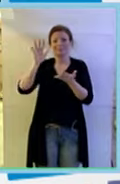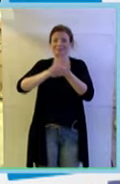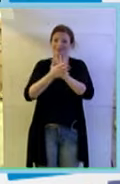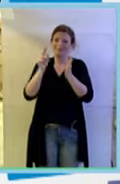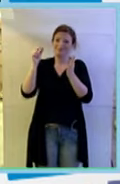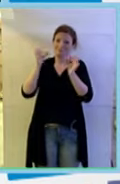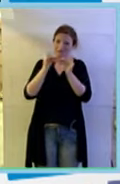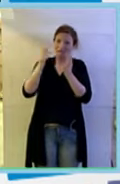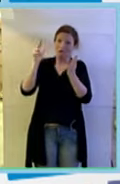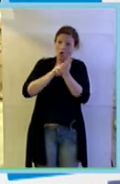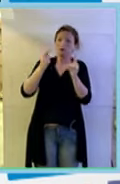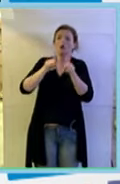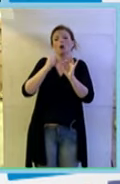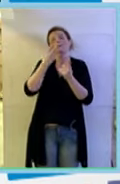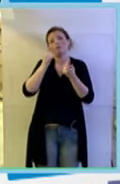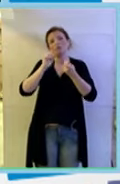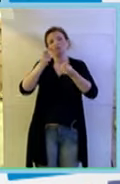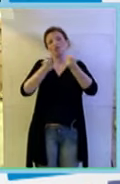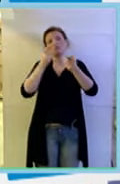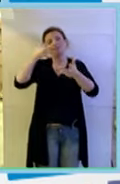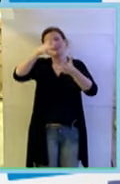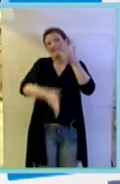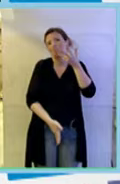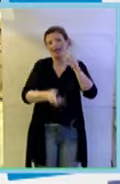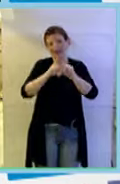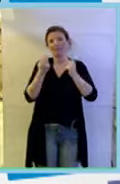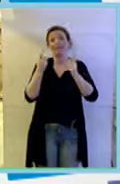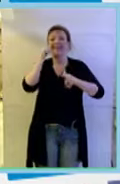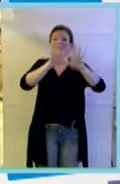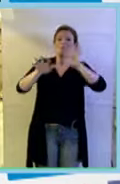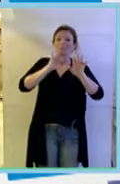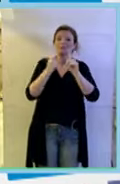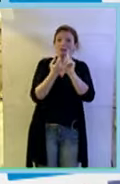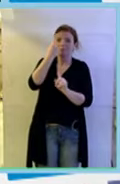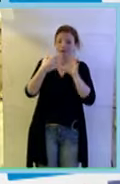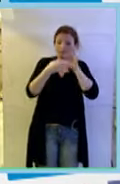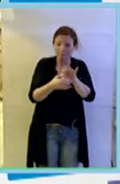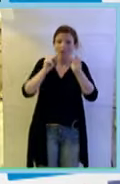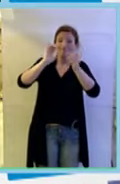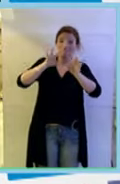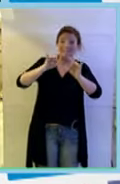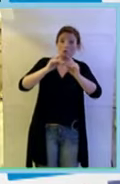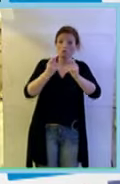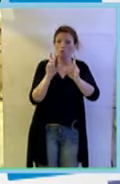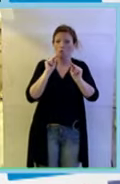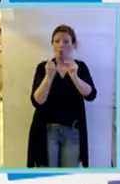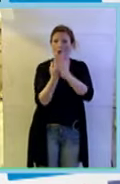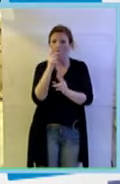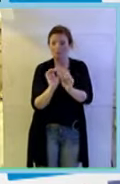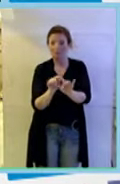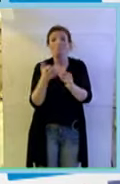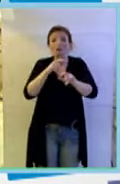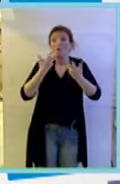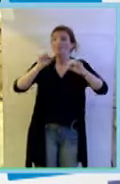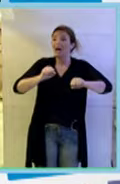gestione più trasparente dei dati che riguardano i virus emergenti perché alla fine la salute pubblica è la